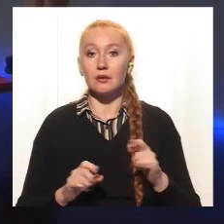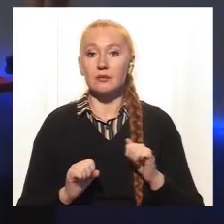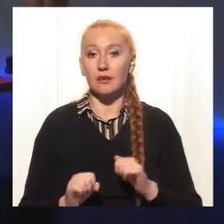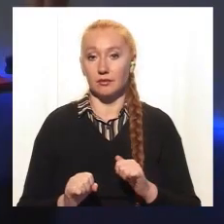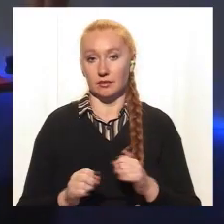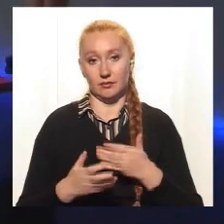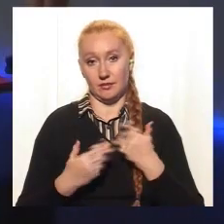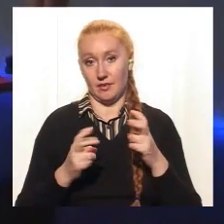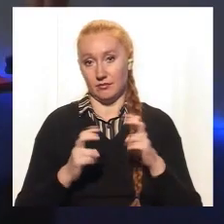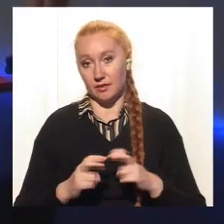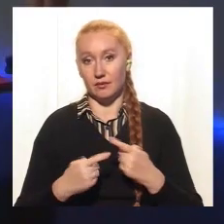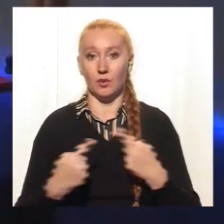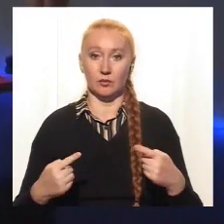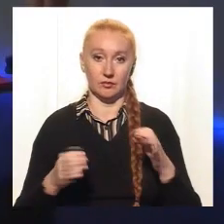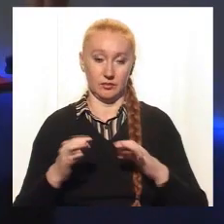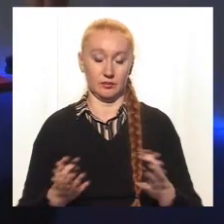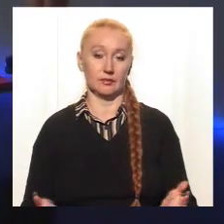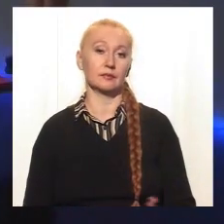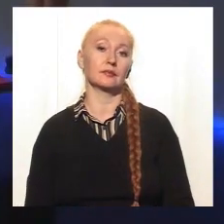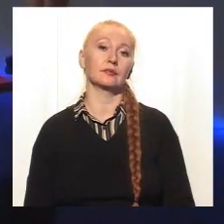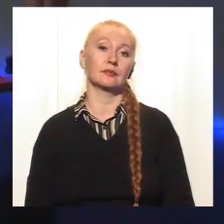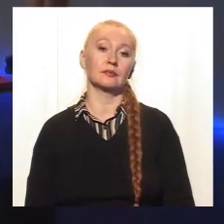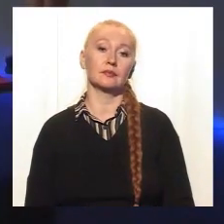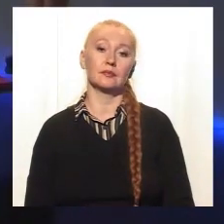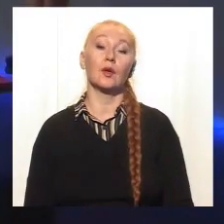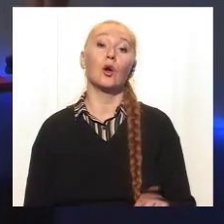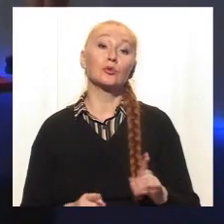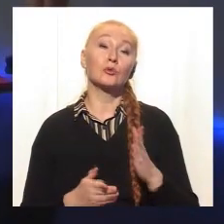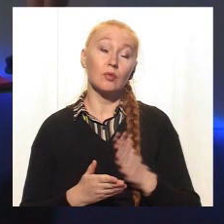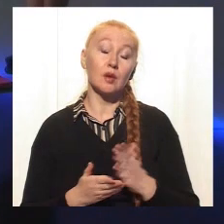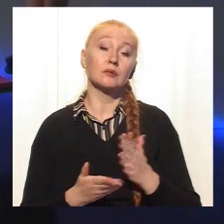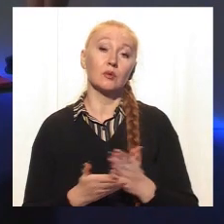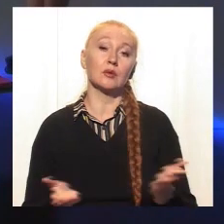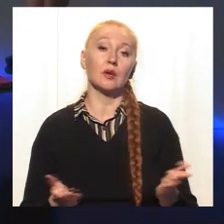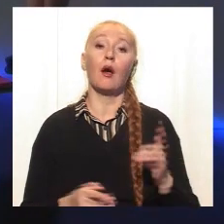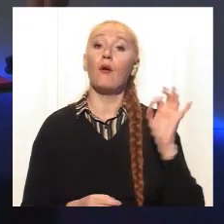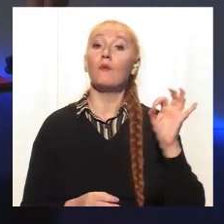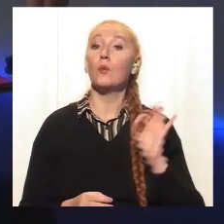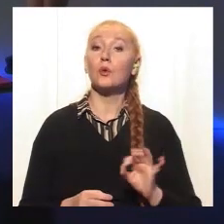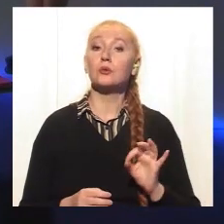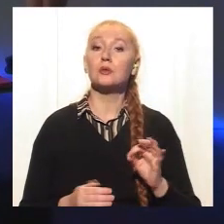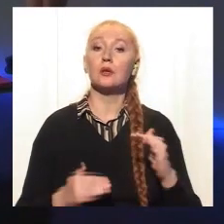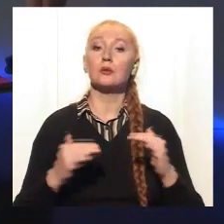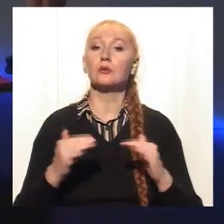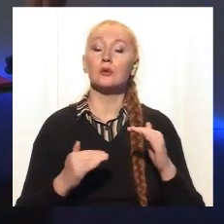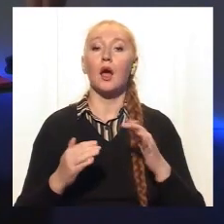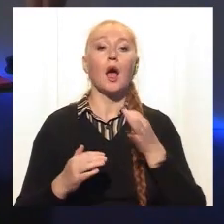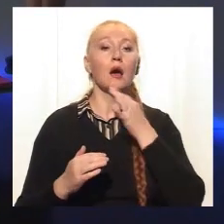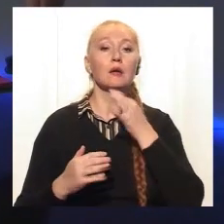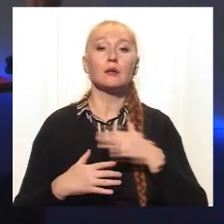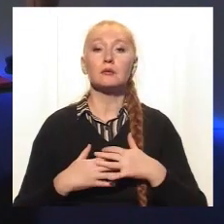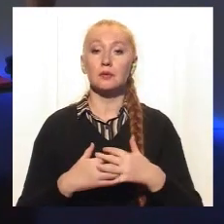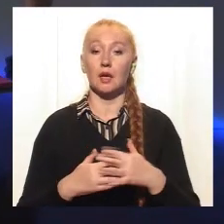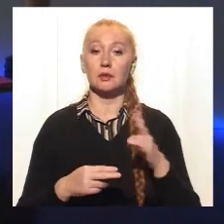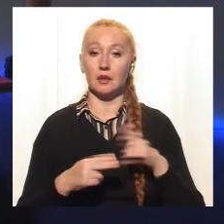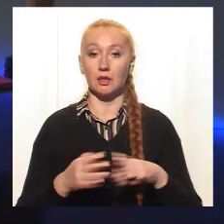контрацепції. Тому, що є, то є. От у процентному співвідношенні, скільки ранніх вагітностей